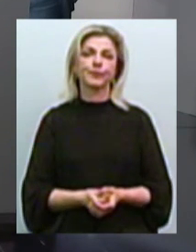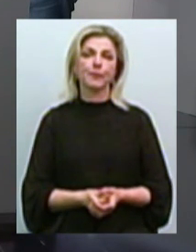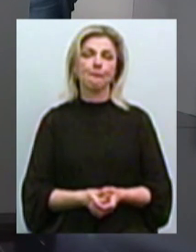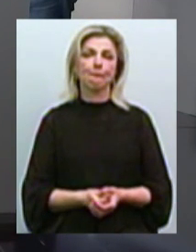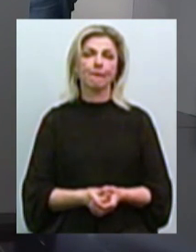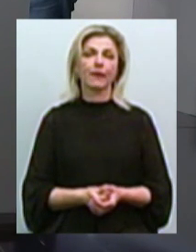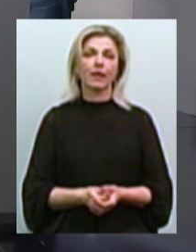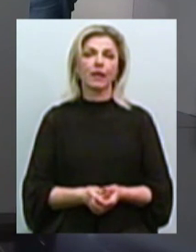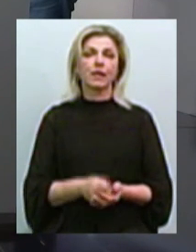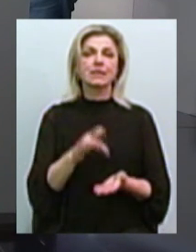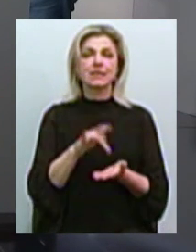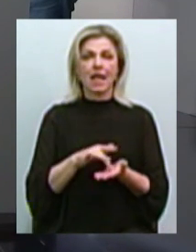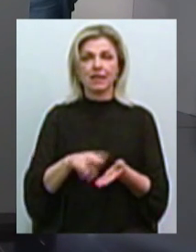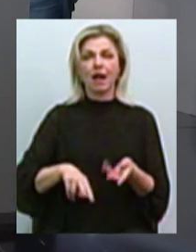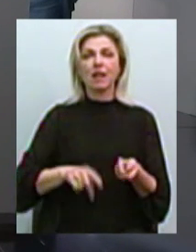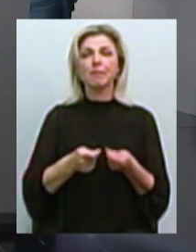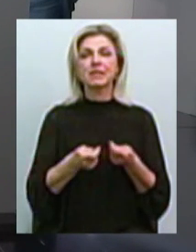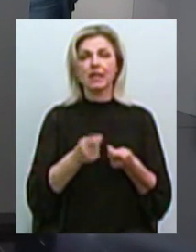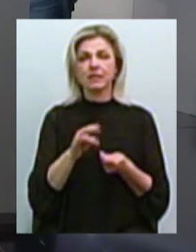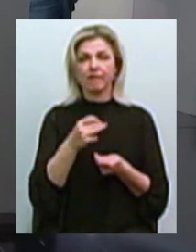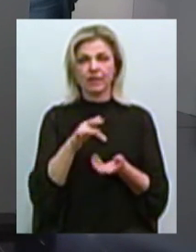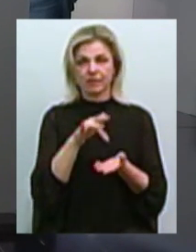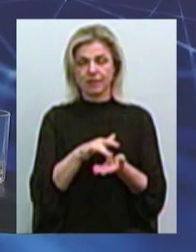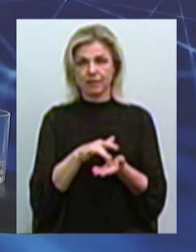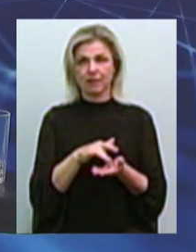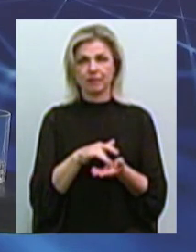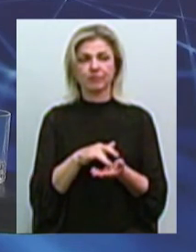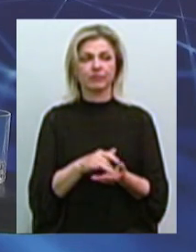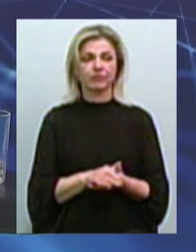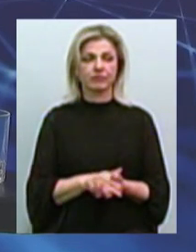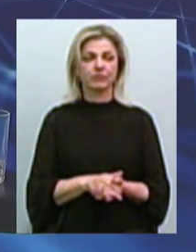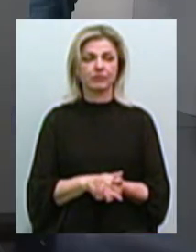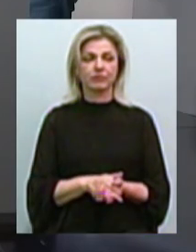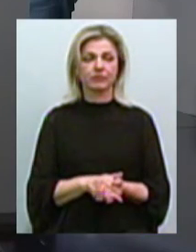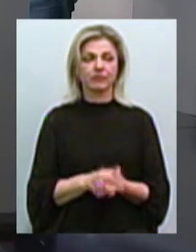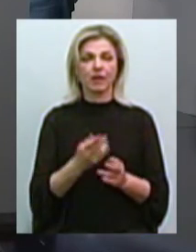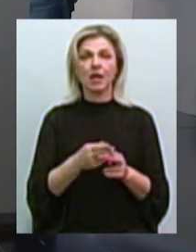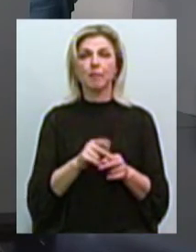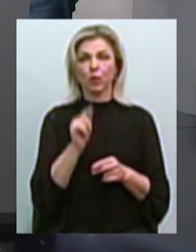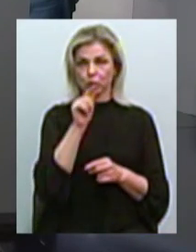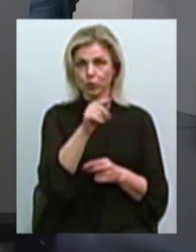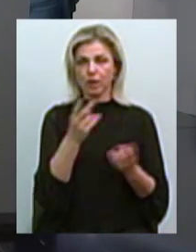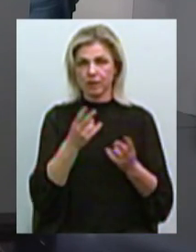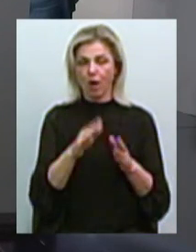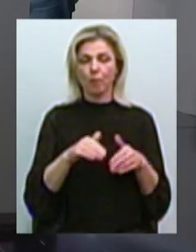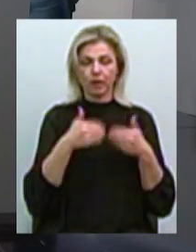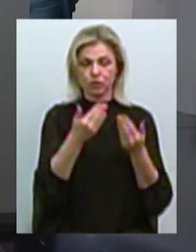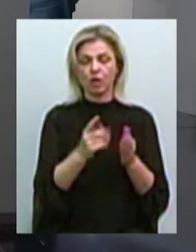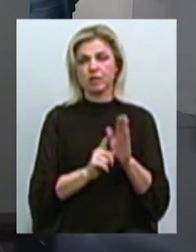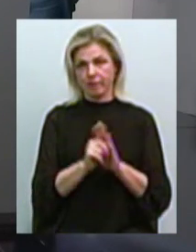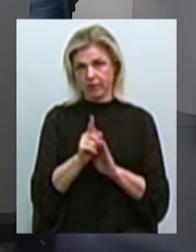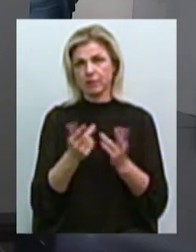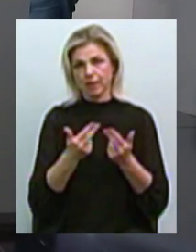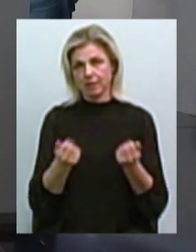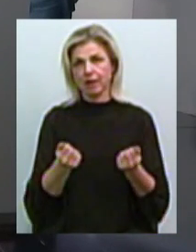ЦНАП, уточняю, что это ЦНАП, центр наданя административных посылок. Саме туда треба звертаться спочатку, так? Так.